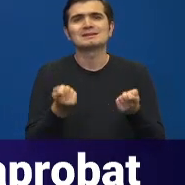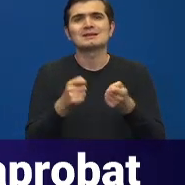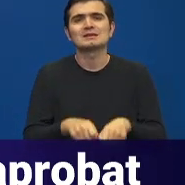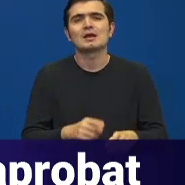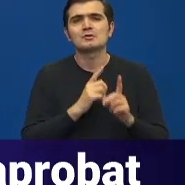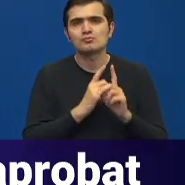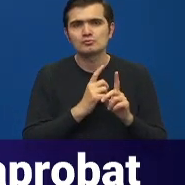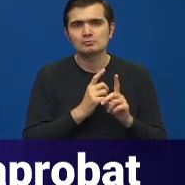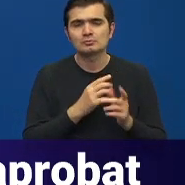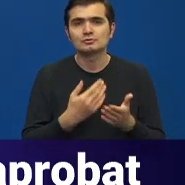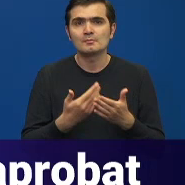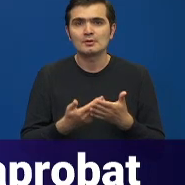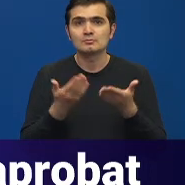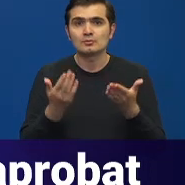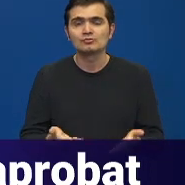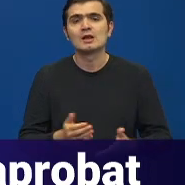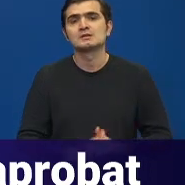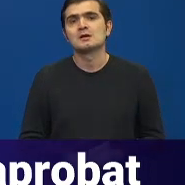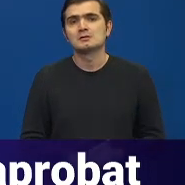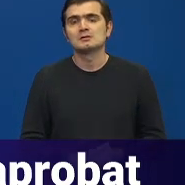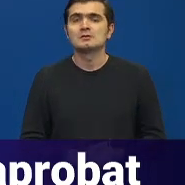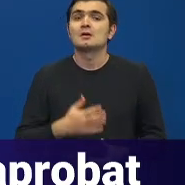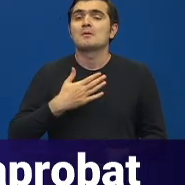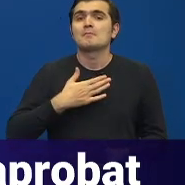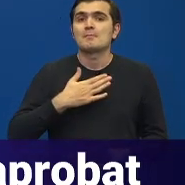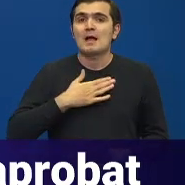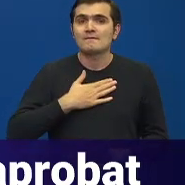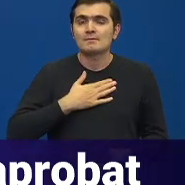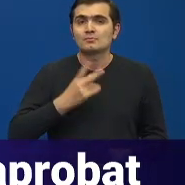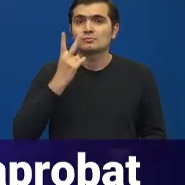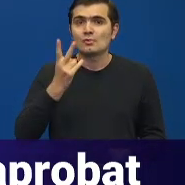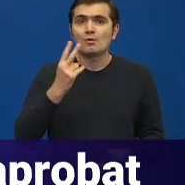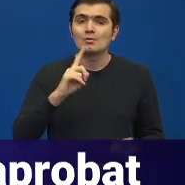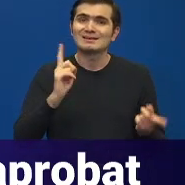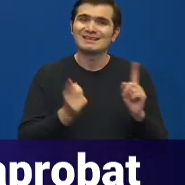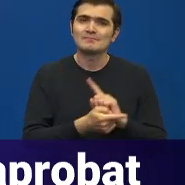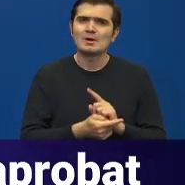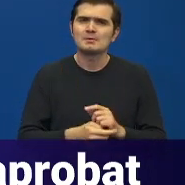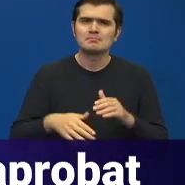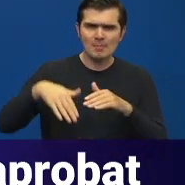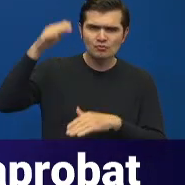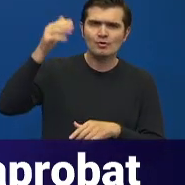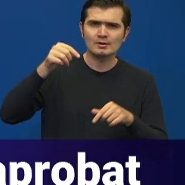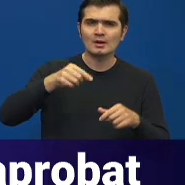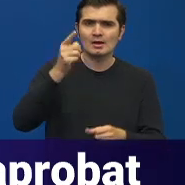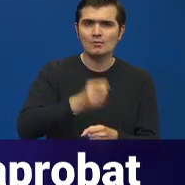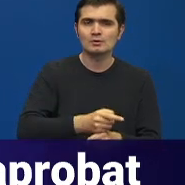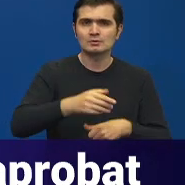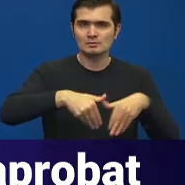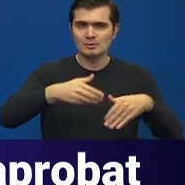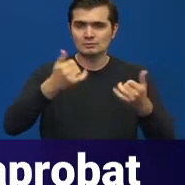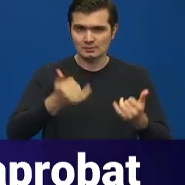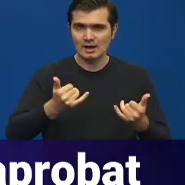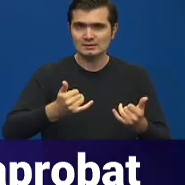și în acest sens avem două modificări majore pe care Ordinul de Ministru semnat